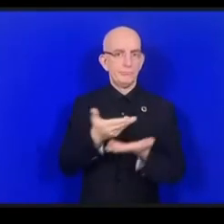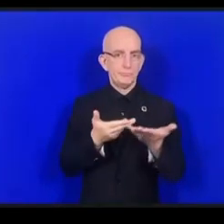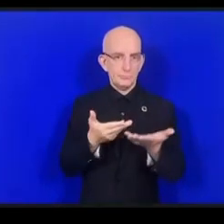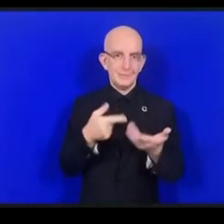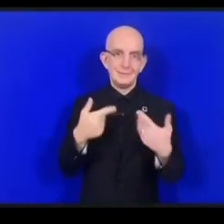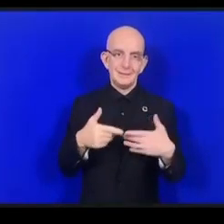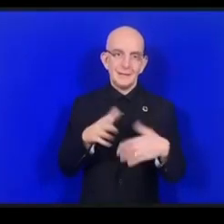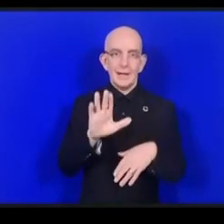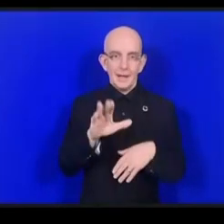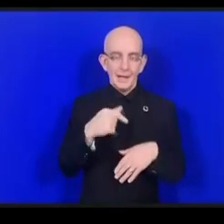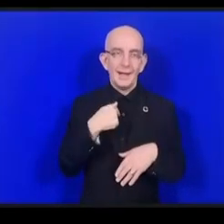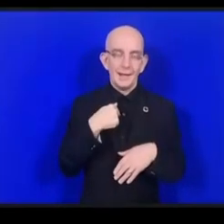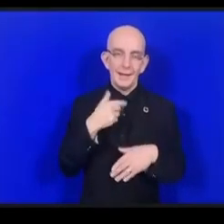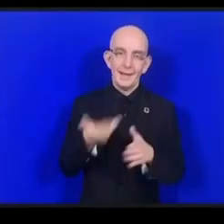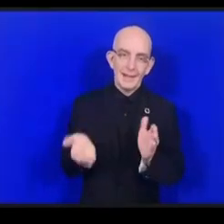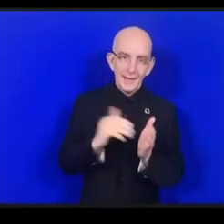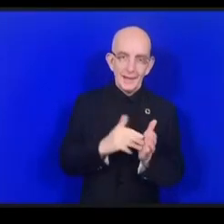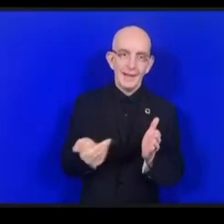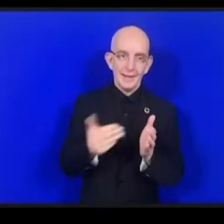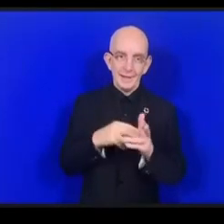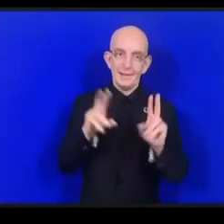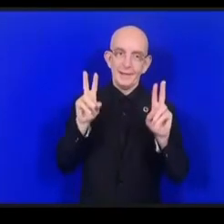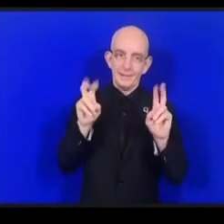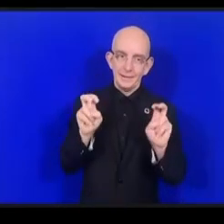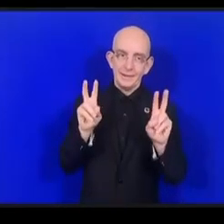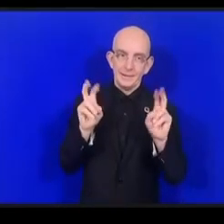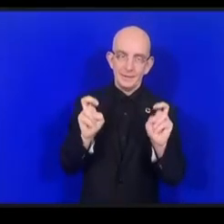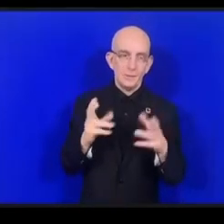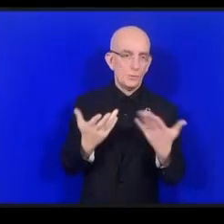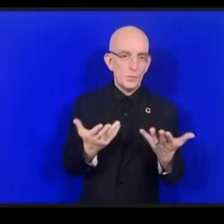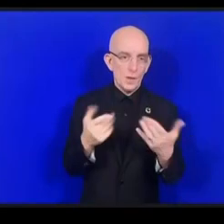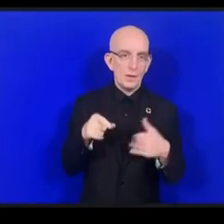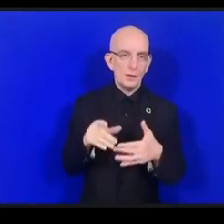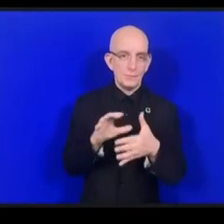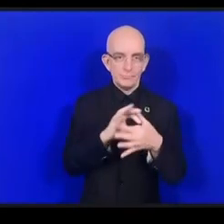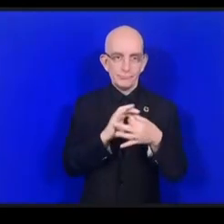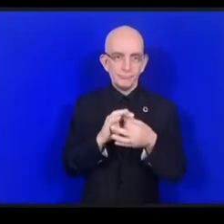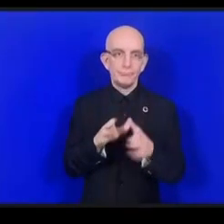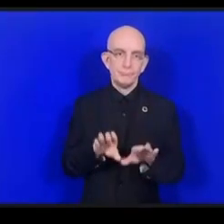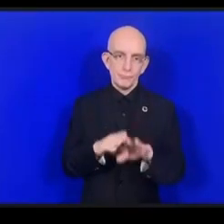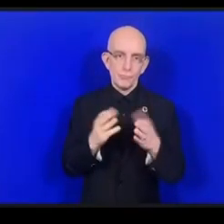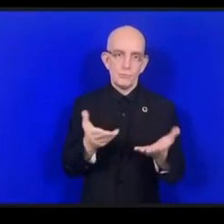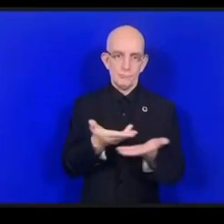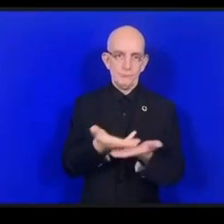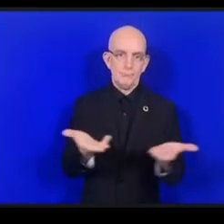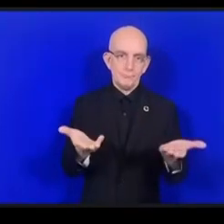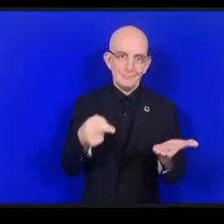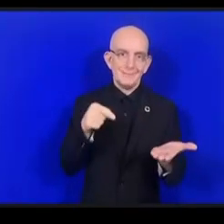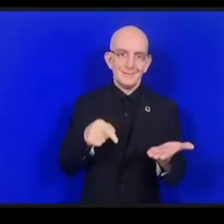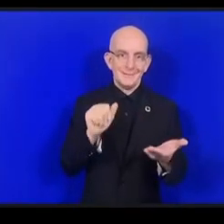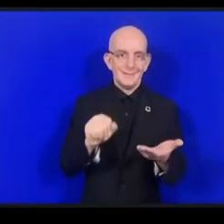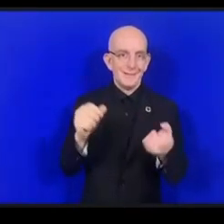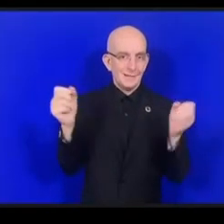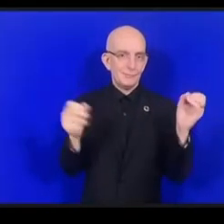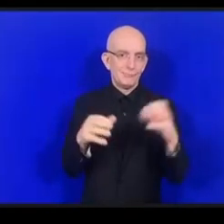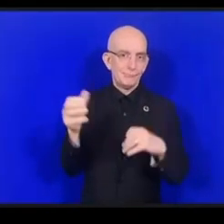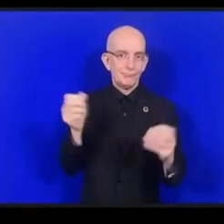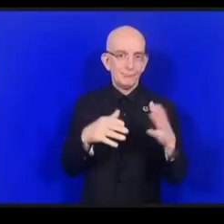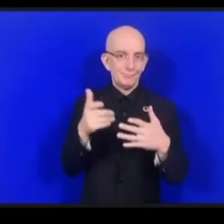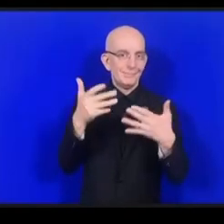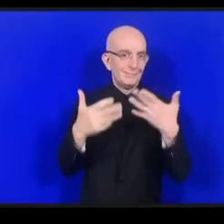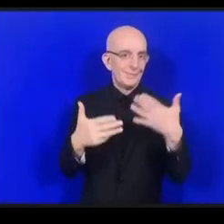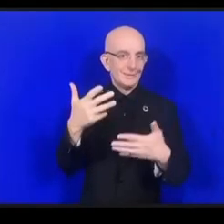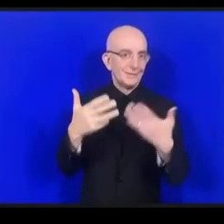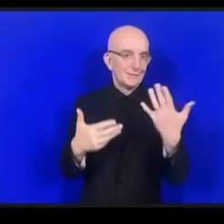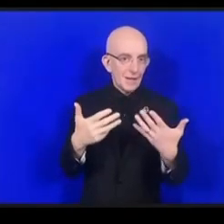العبارة كثيرا هذا الأسبوع نريد علوما مفتوحة وصولا مفتوحا معلومات غير